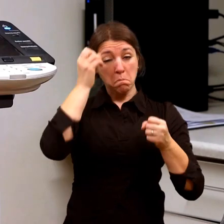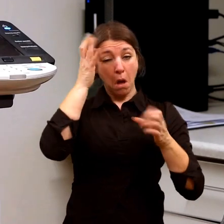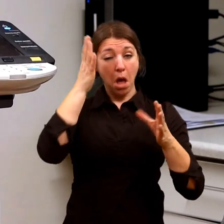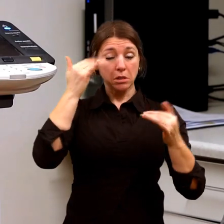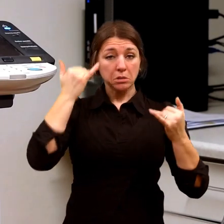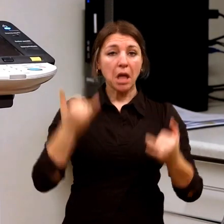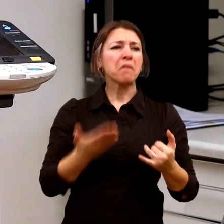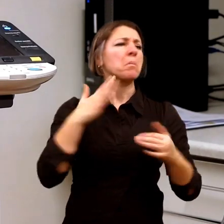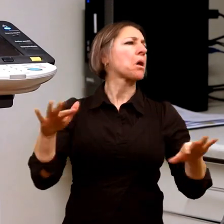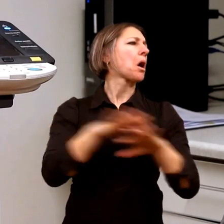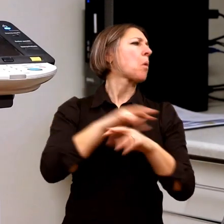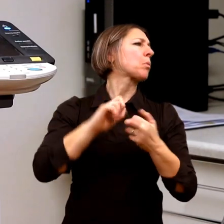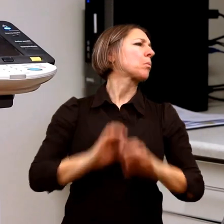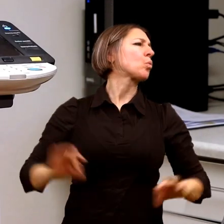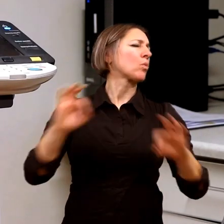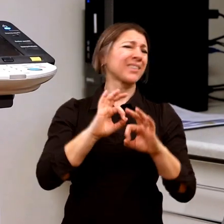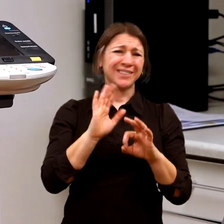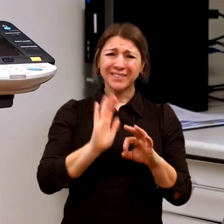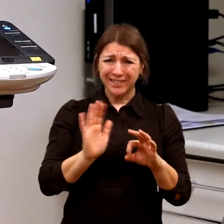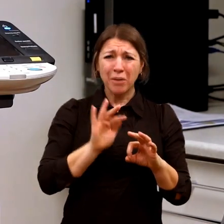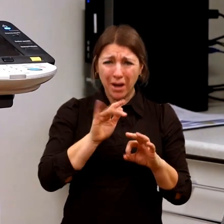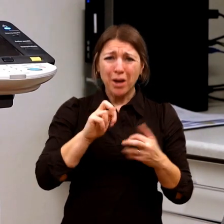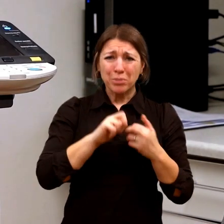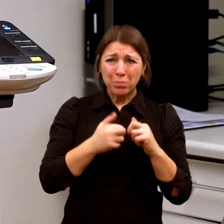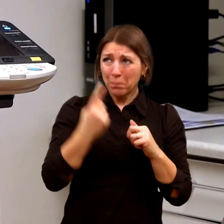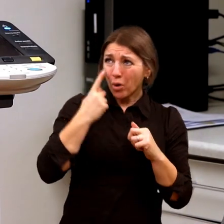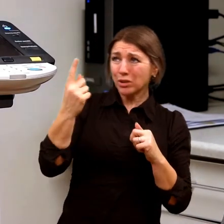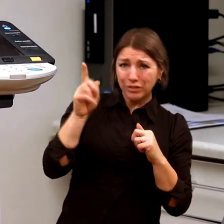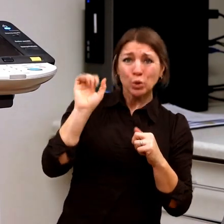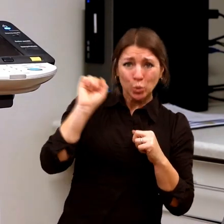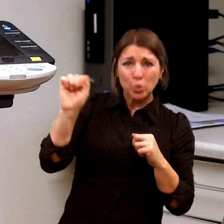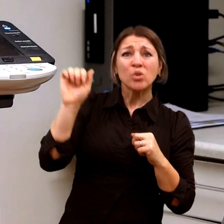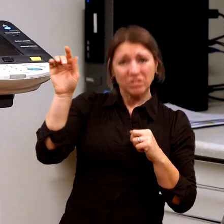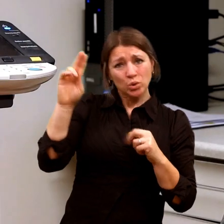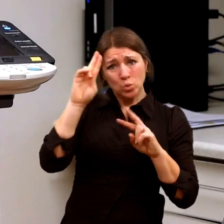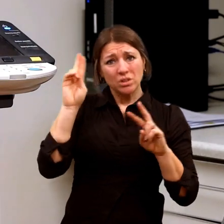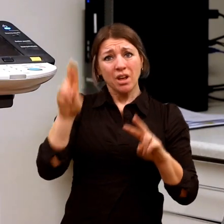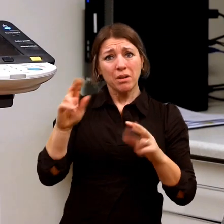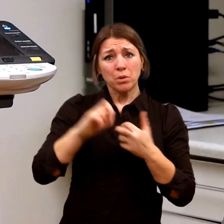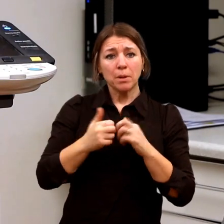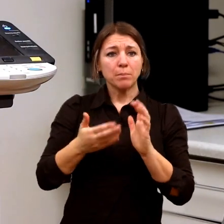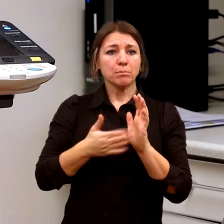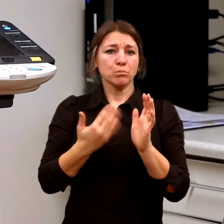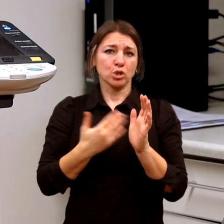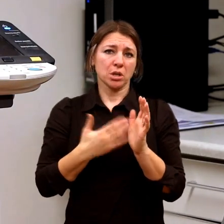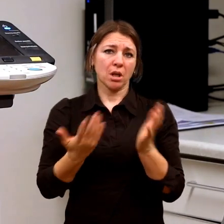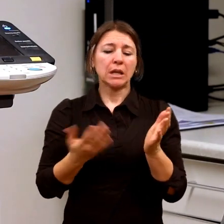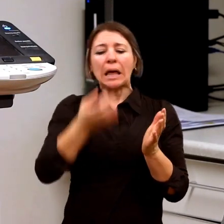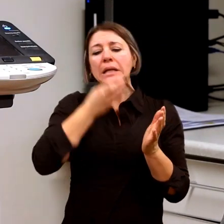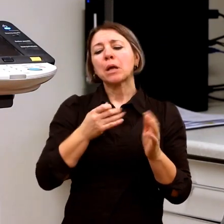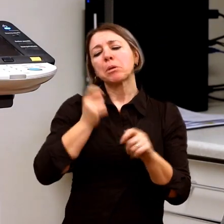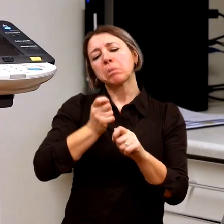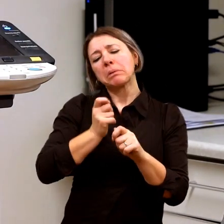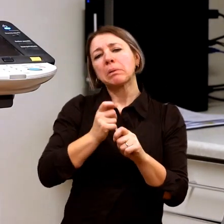oni dopadnou na ty děti. Já si někdy říkám, že když by šlo třeba o tuhle židli, no a my jsme ji nějak zkazili,